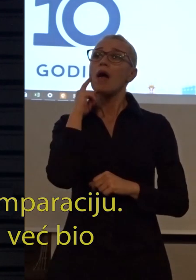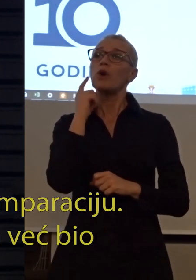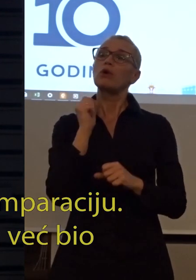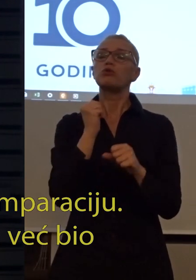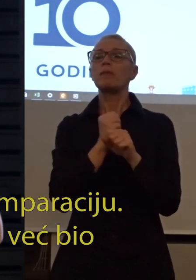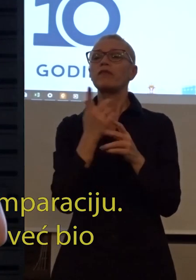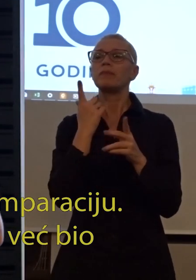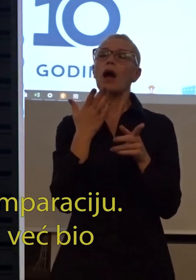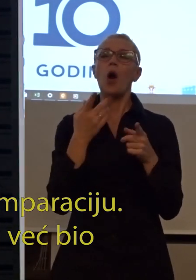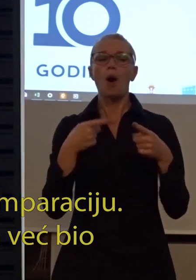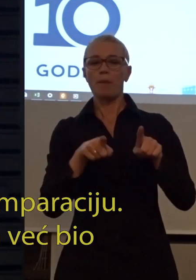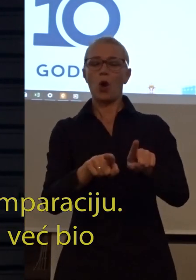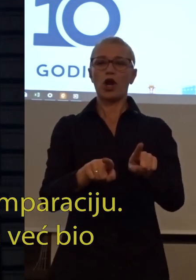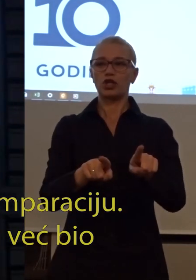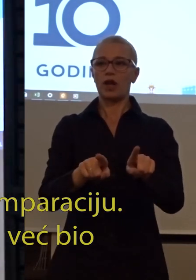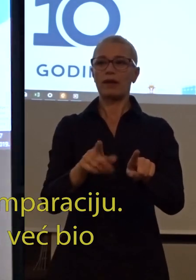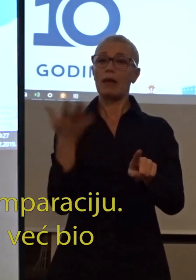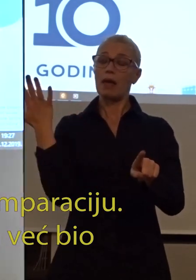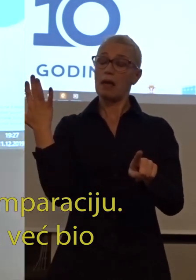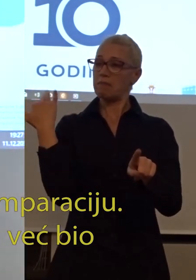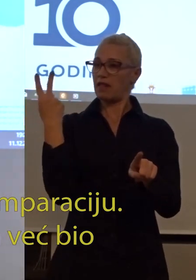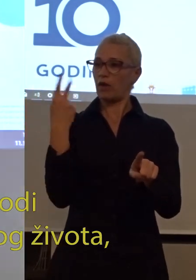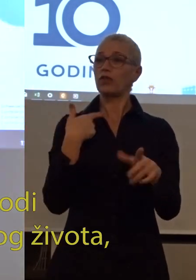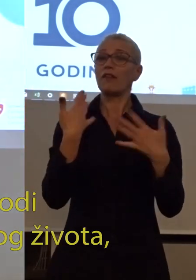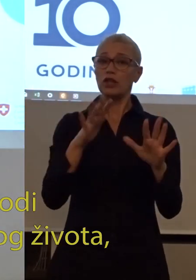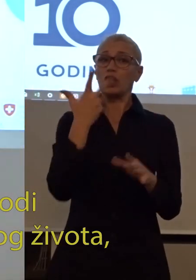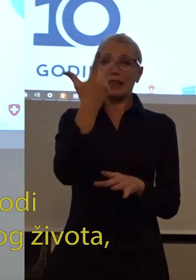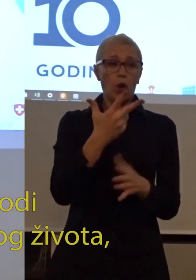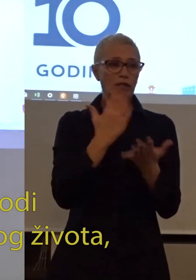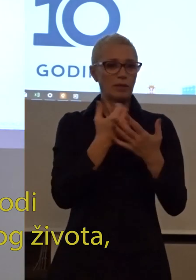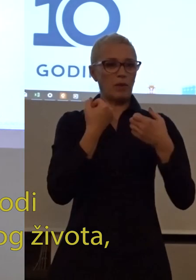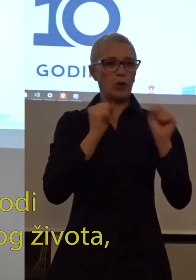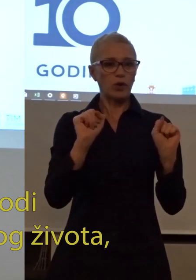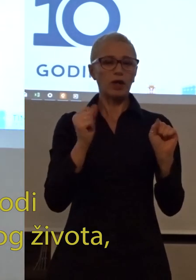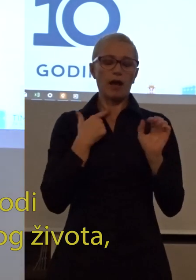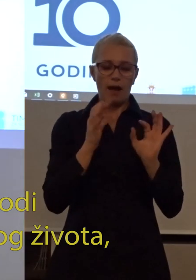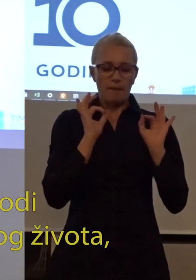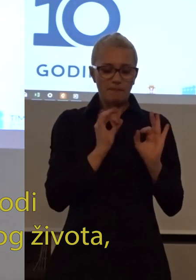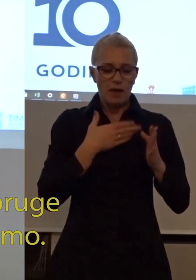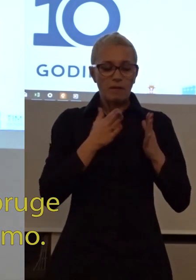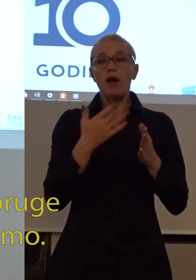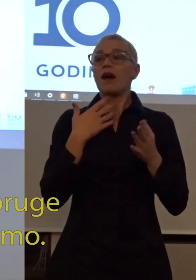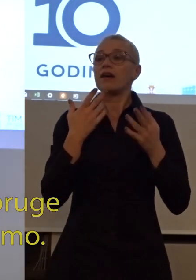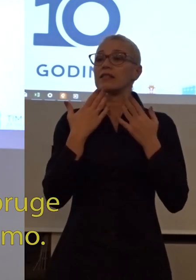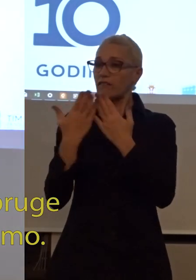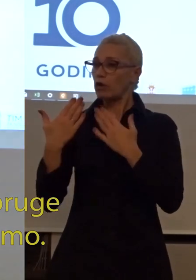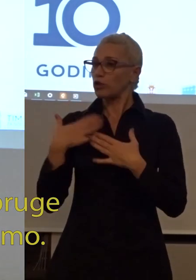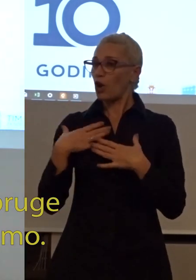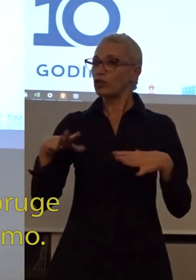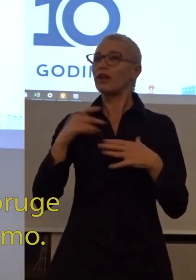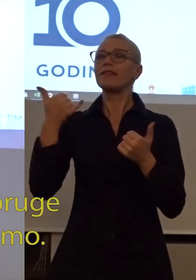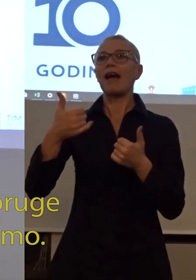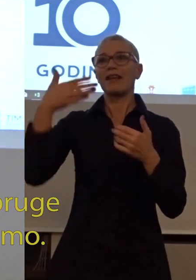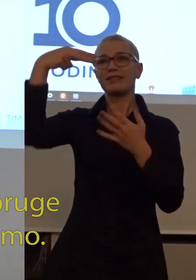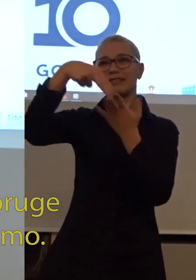Probat ću da vam naprem komparaciju. Pre dve godine, ja sam negdje već bio tri godine na slobodi i uhvatio sam konce svog života uz pomoć svoje suproge